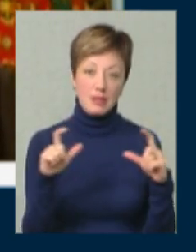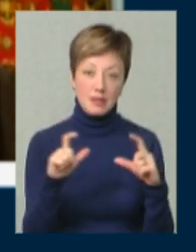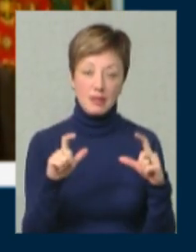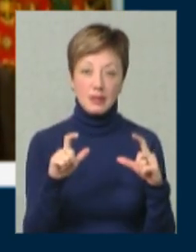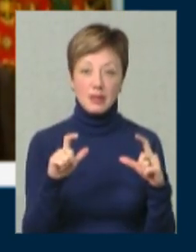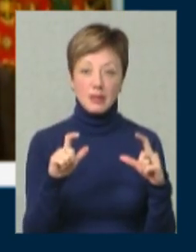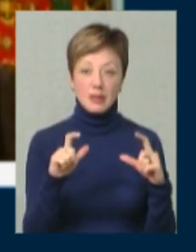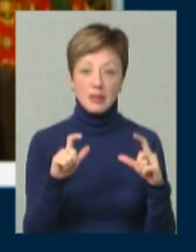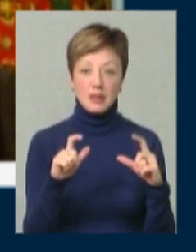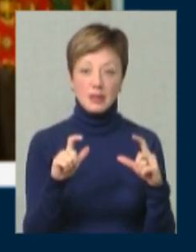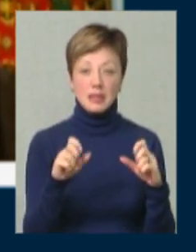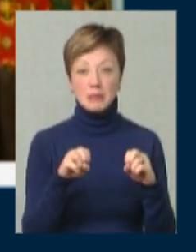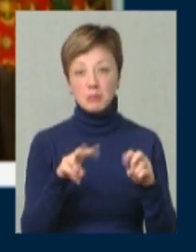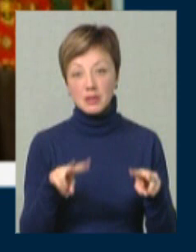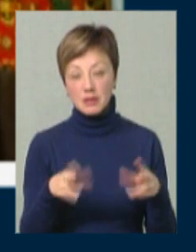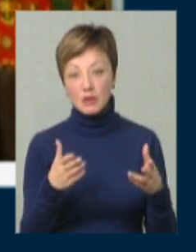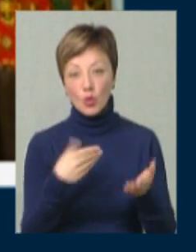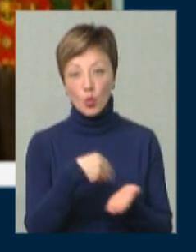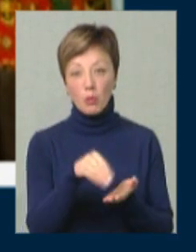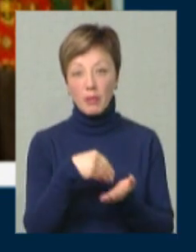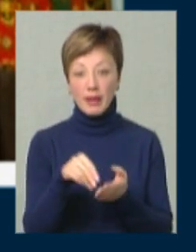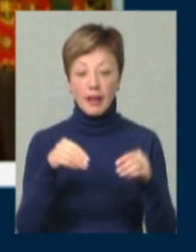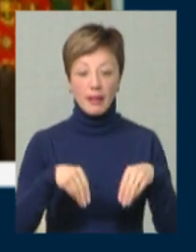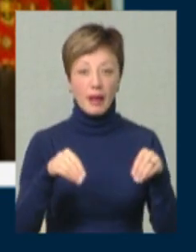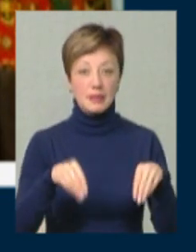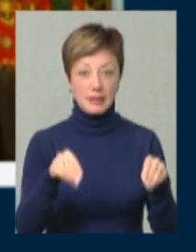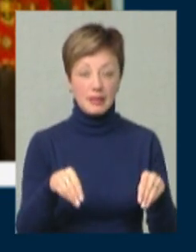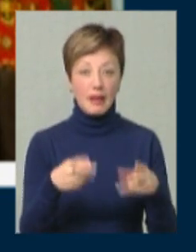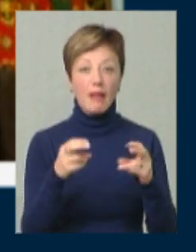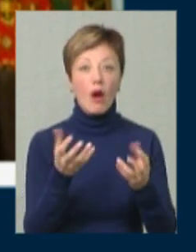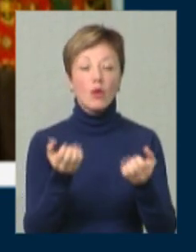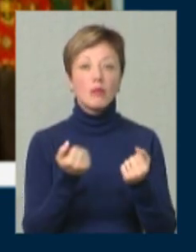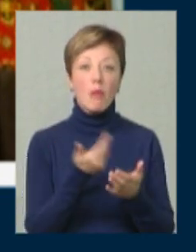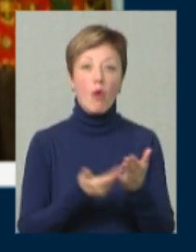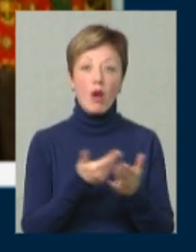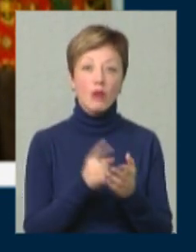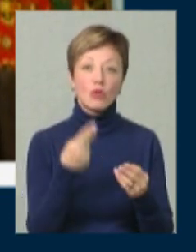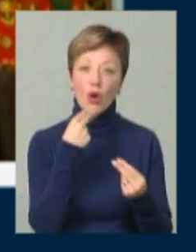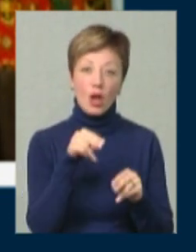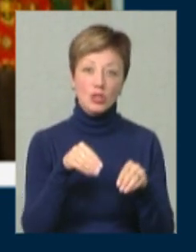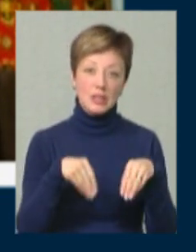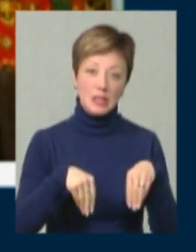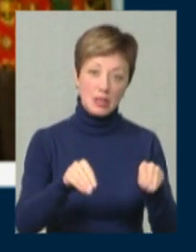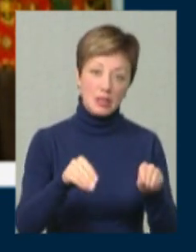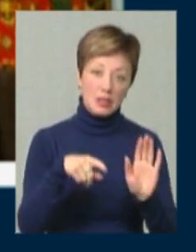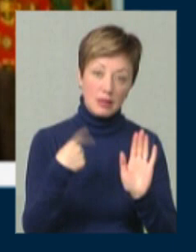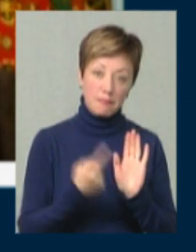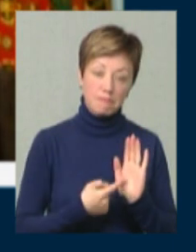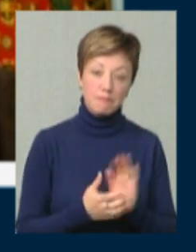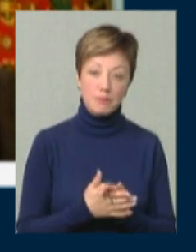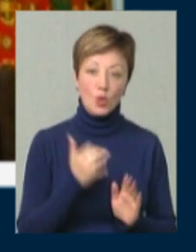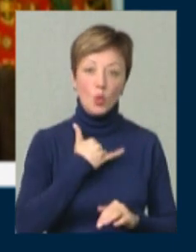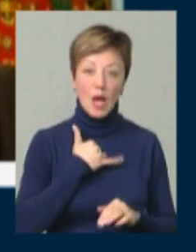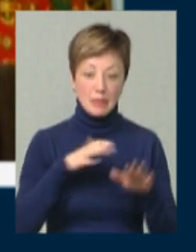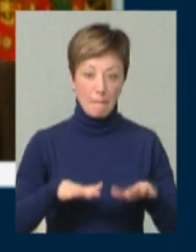спеціалізований і купити те насіння? Де отримати пораду, що краще висаджувати в